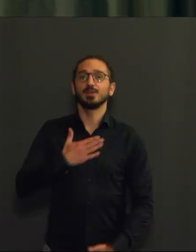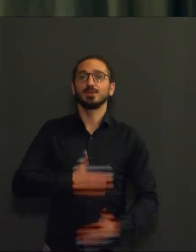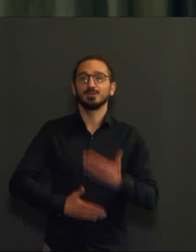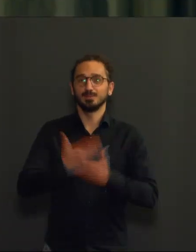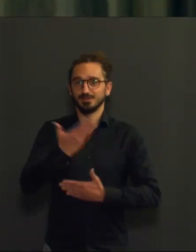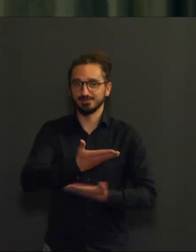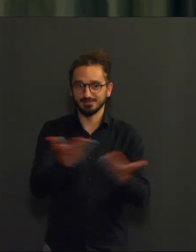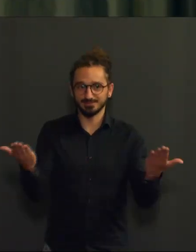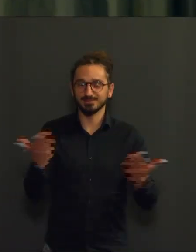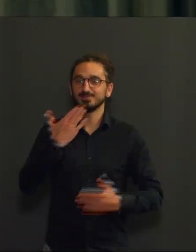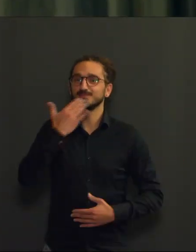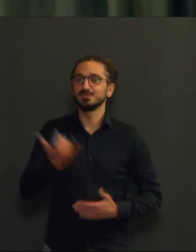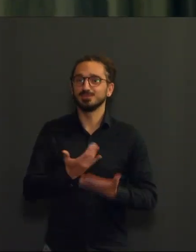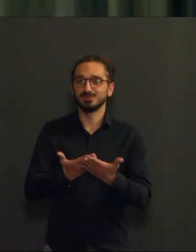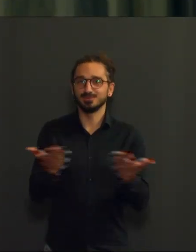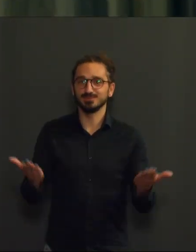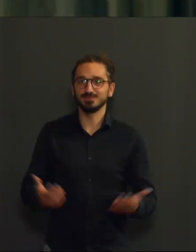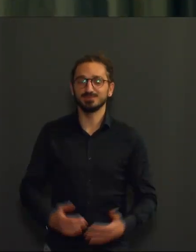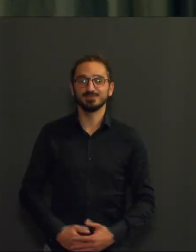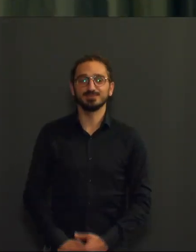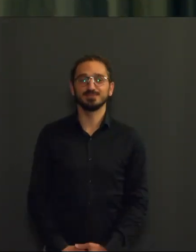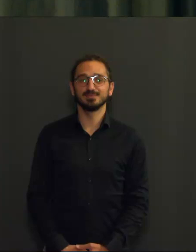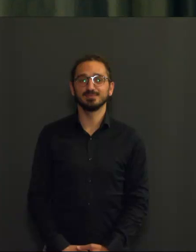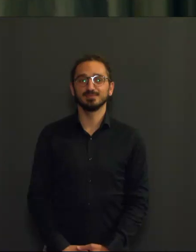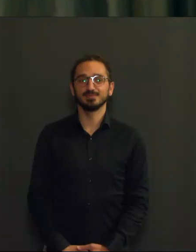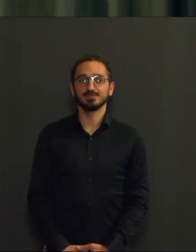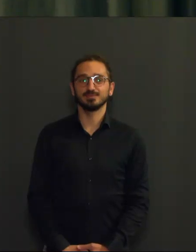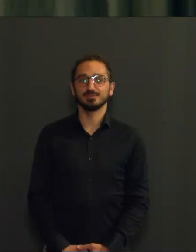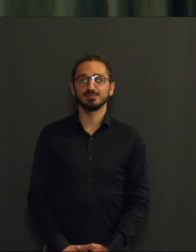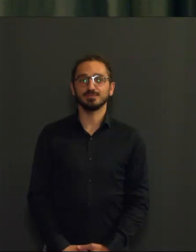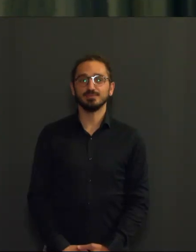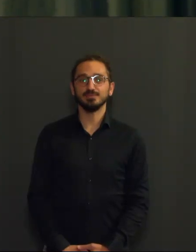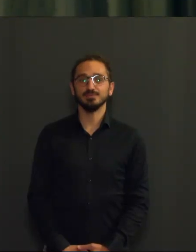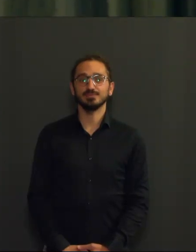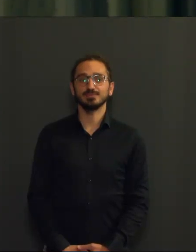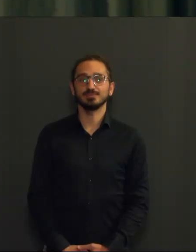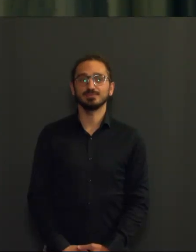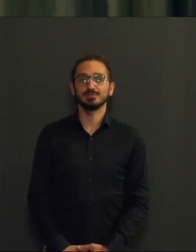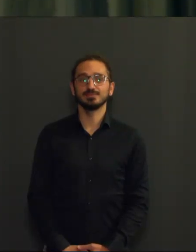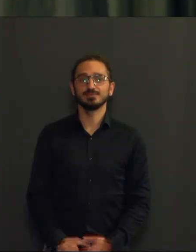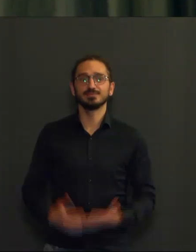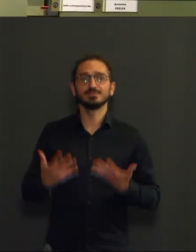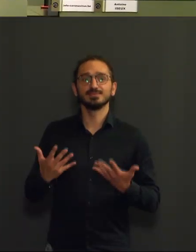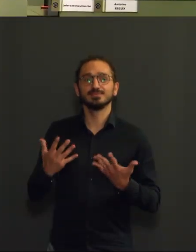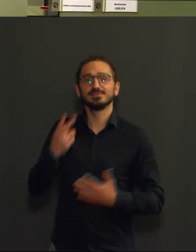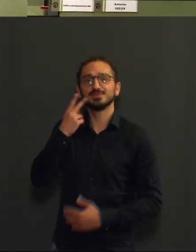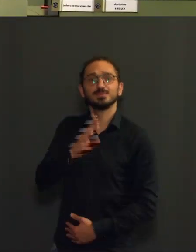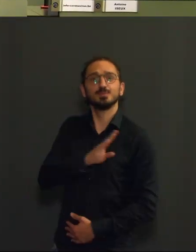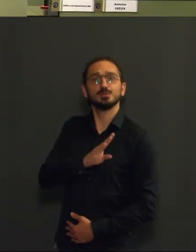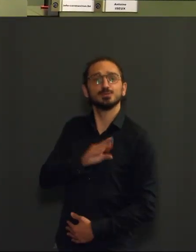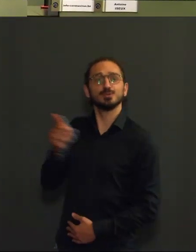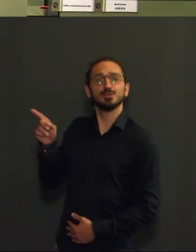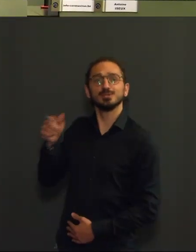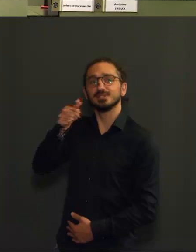Bonjour à toutes et tous. Vous voyez, M. Van Gucht va nous rejoindre pendant la